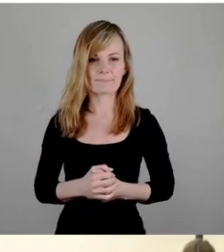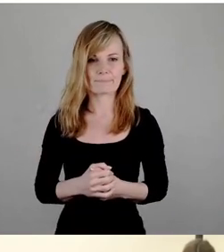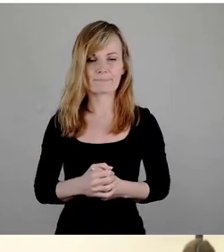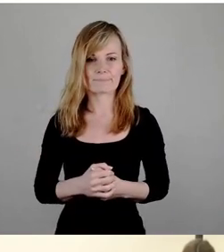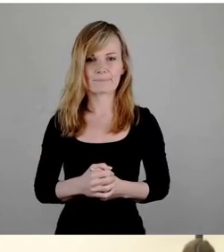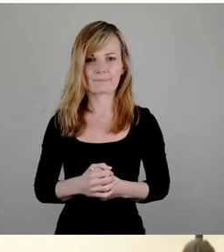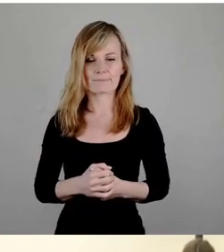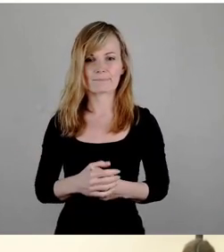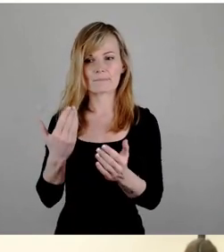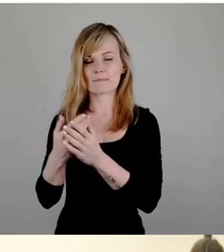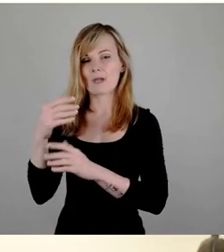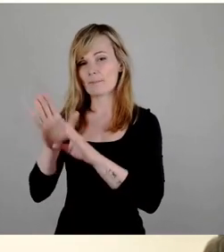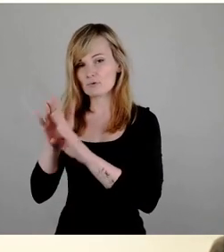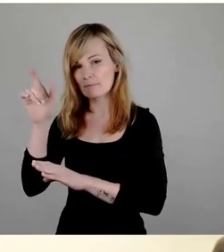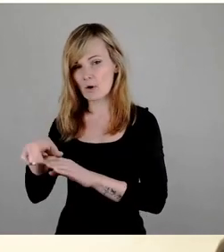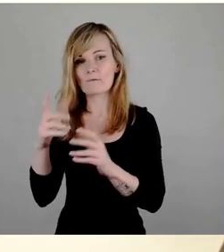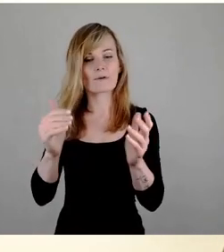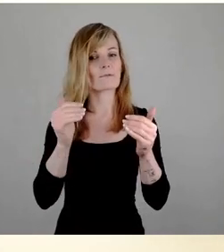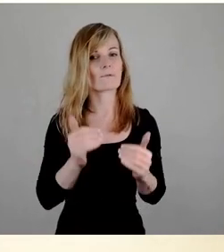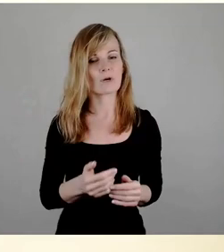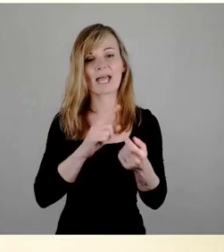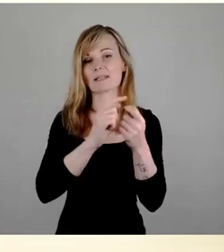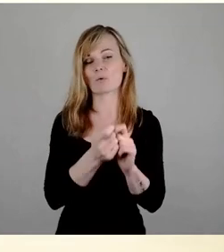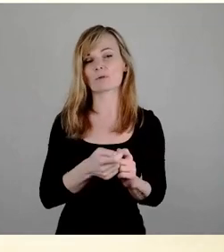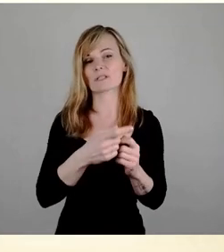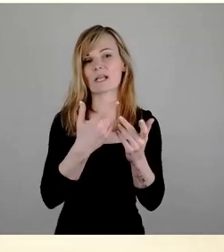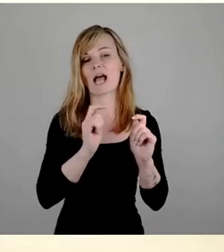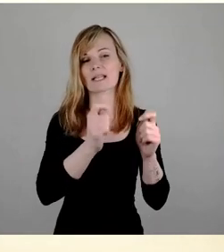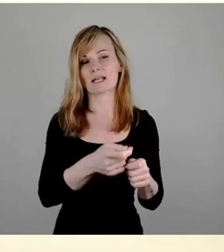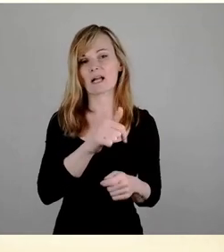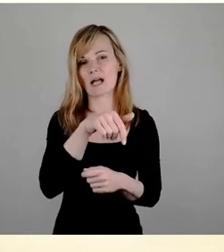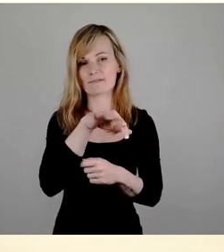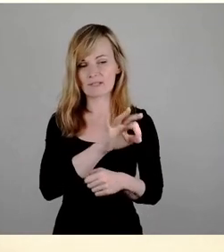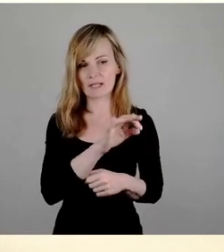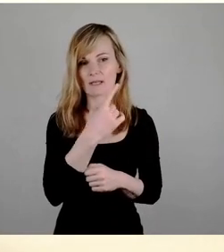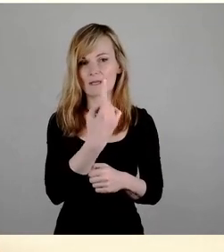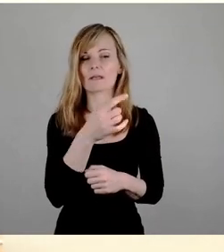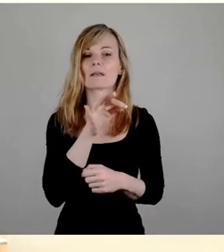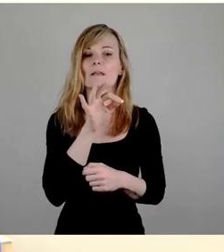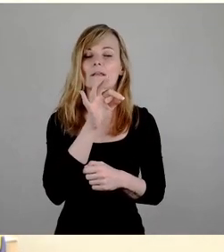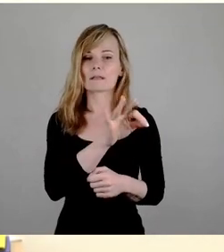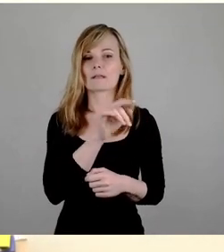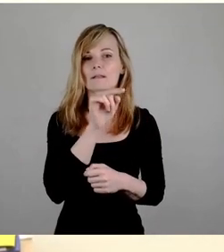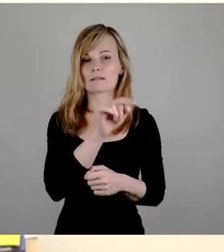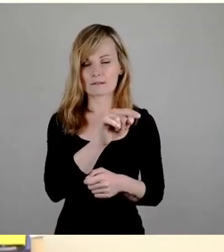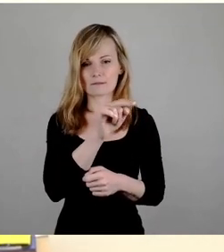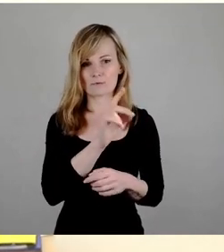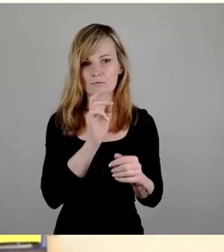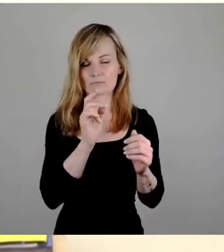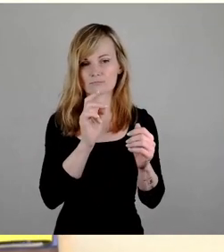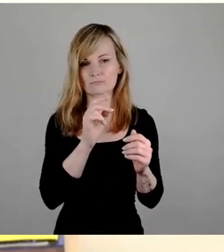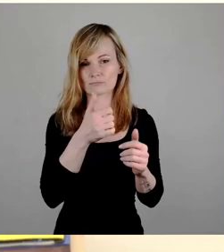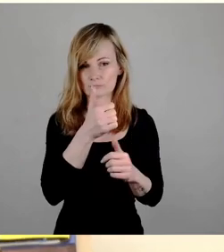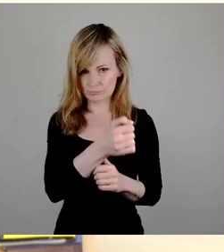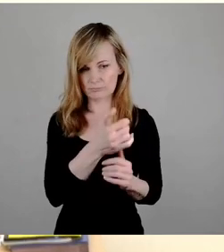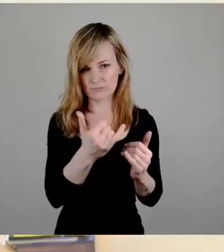den abstimmen, lasse ich abstimmen, den Änderungsantrag AfD, wer dem Änderungsantrag AfD die Zustimmung geben will, bitte ich jetzt um